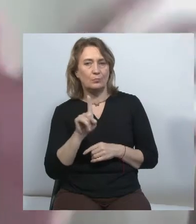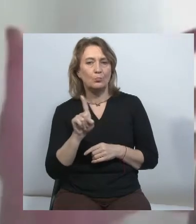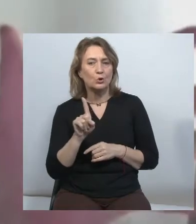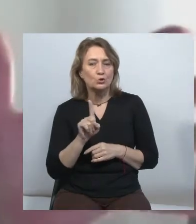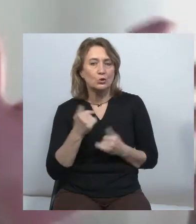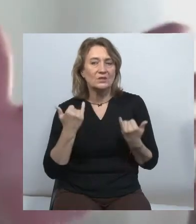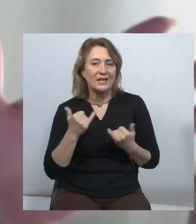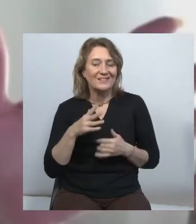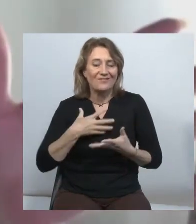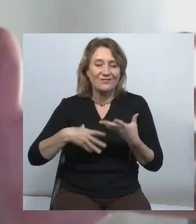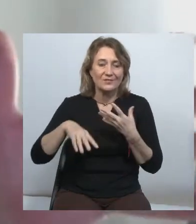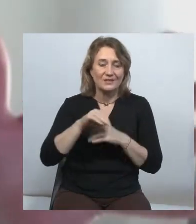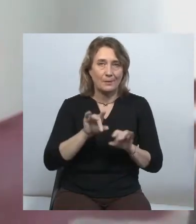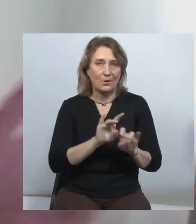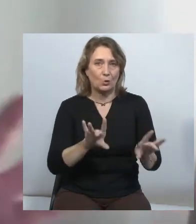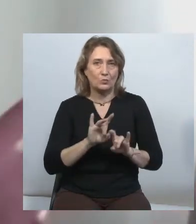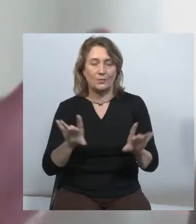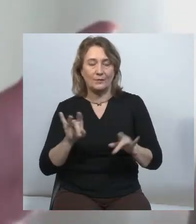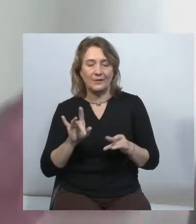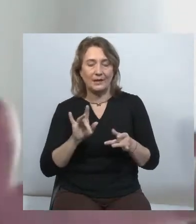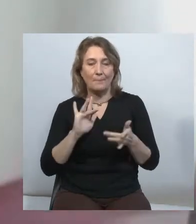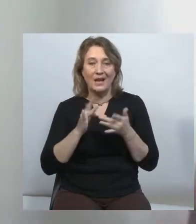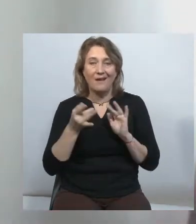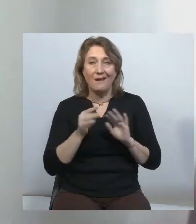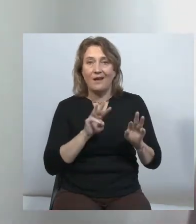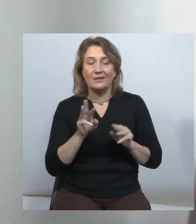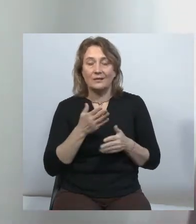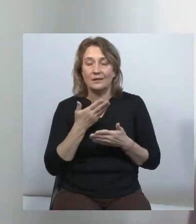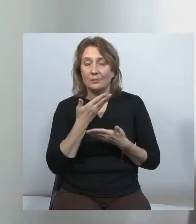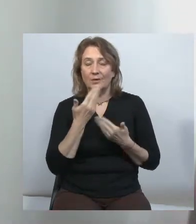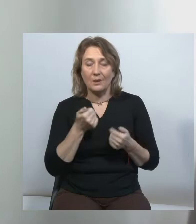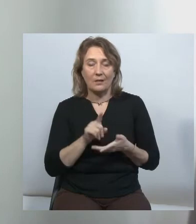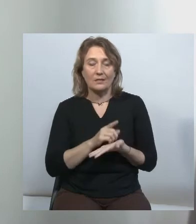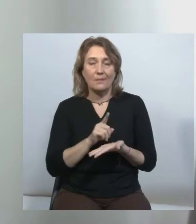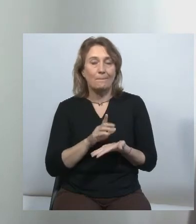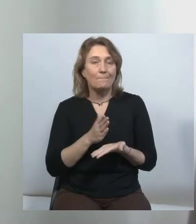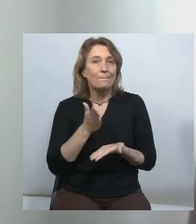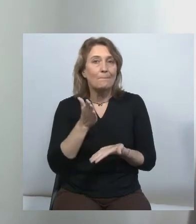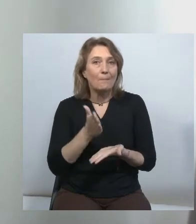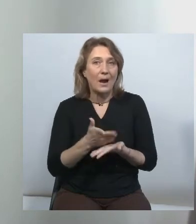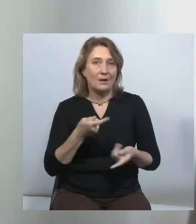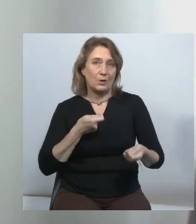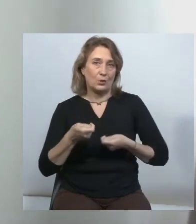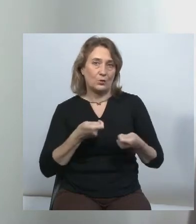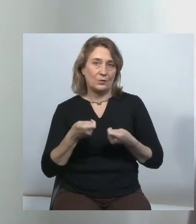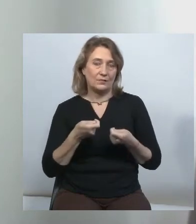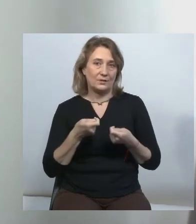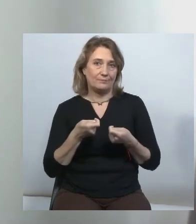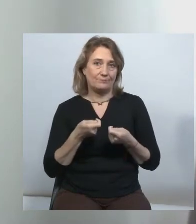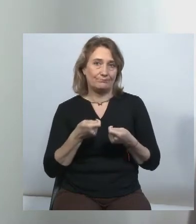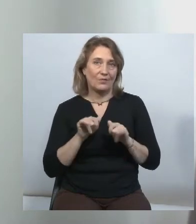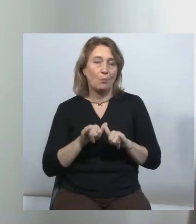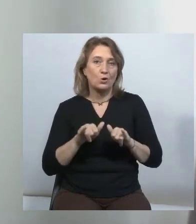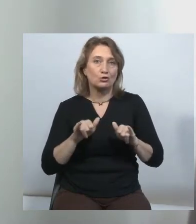інтернет ми не маємо регулювати. Ми можемо регулювати лише поширення того